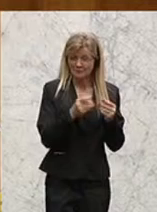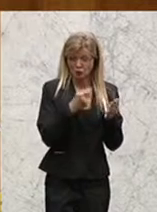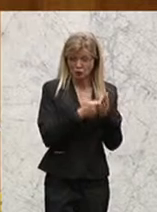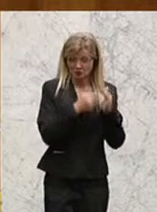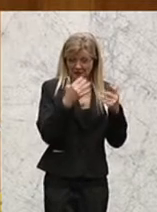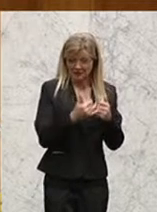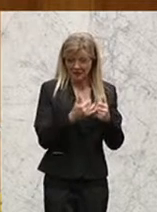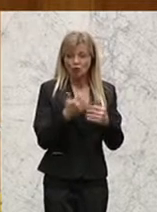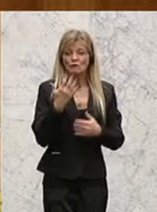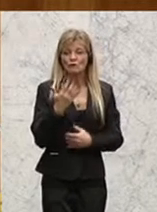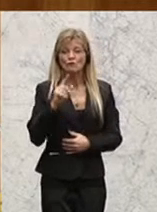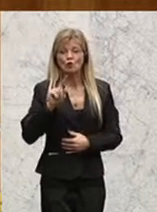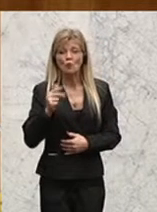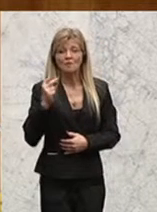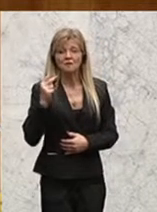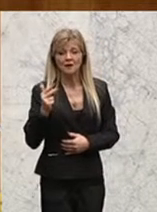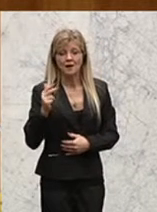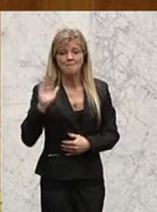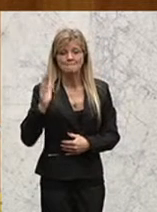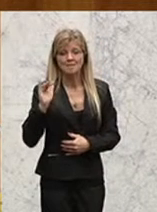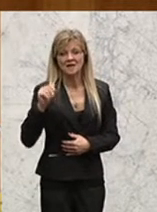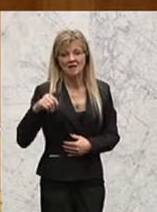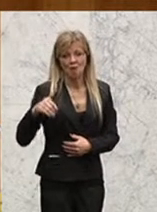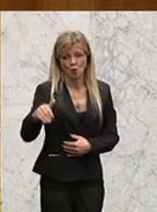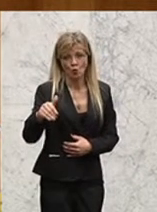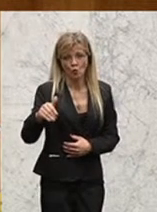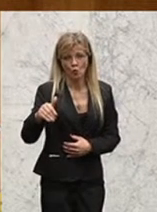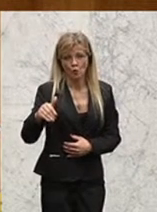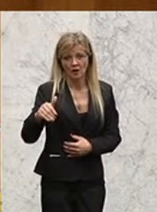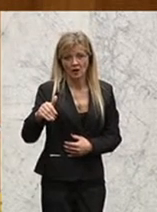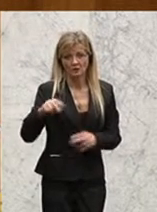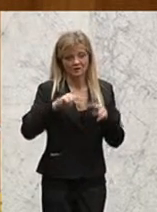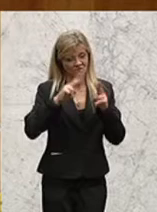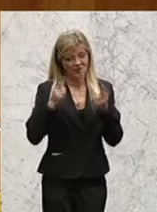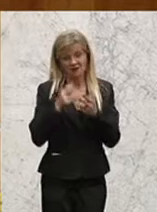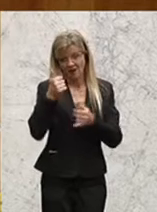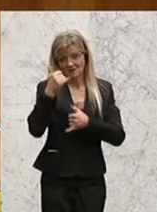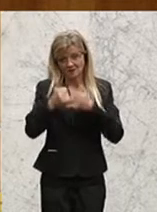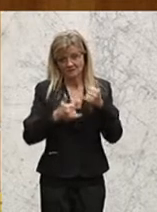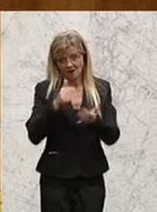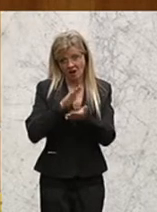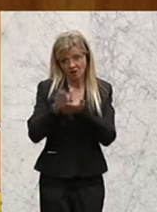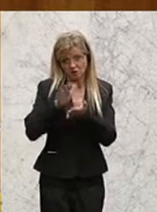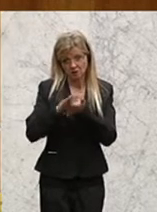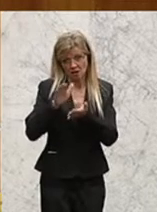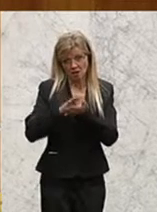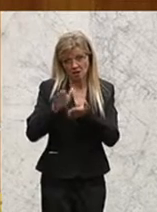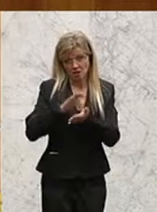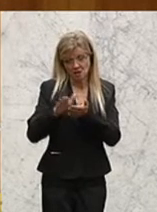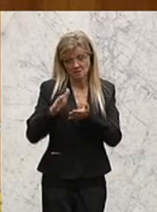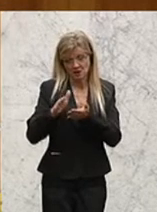Euro weltweit pro Jahr, die wir ausgeben, dass die fossilen Energieträger